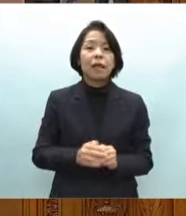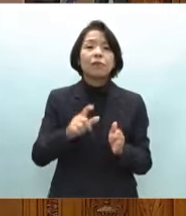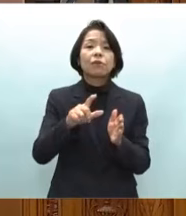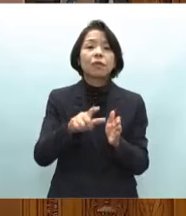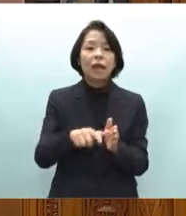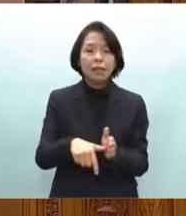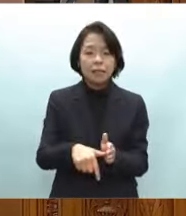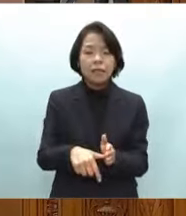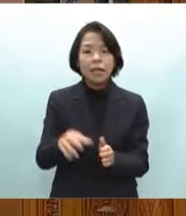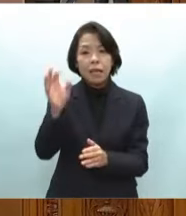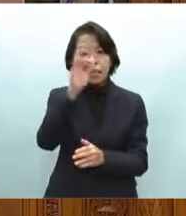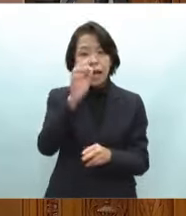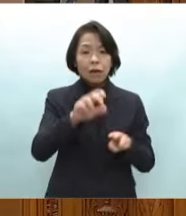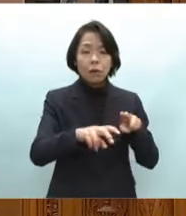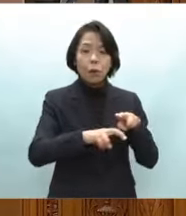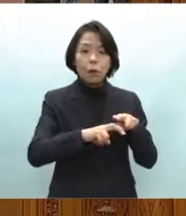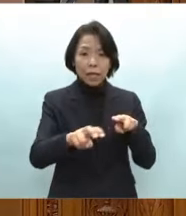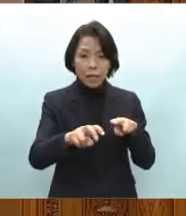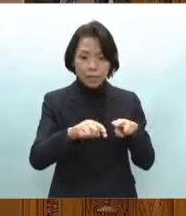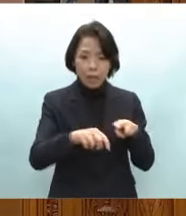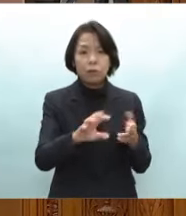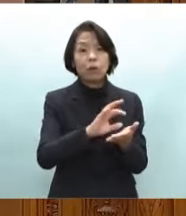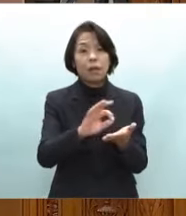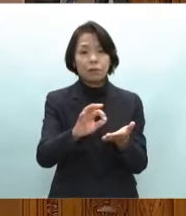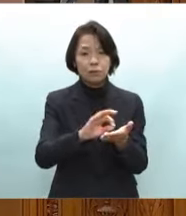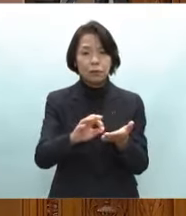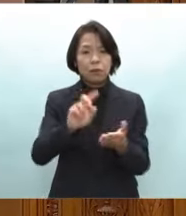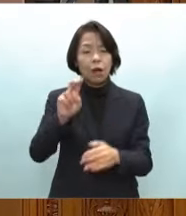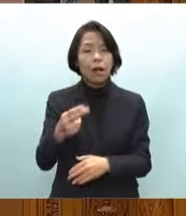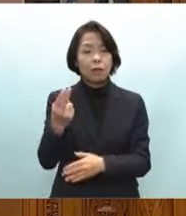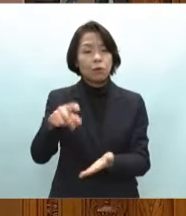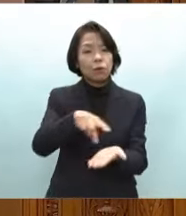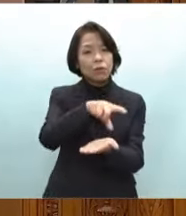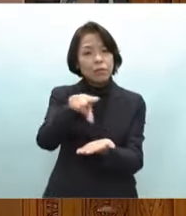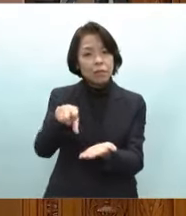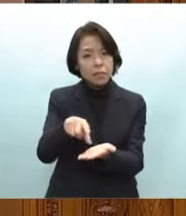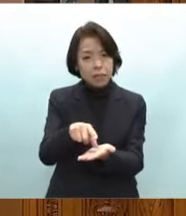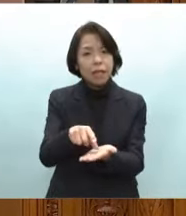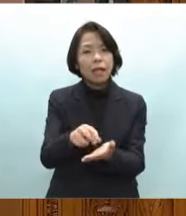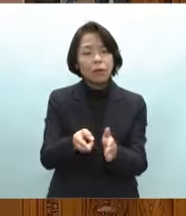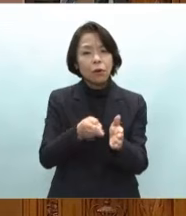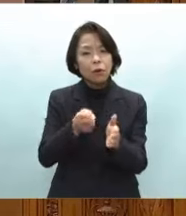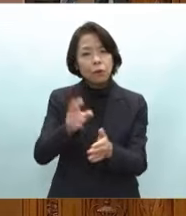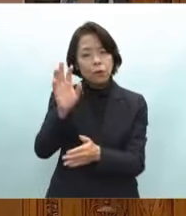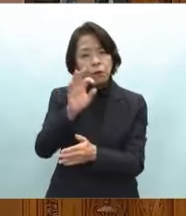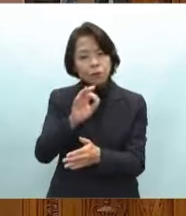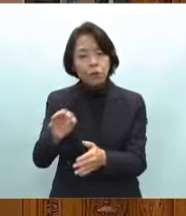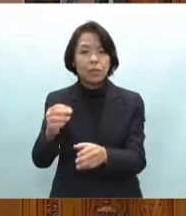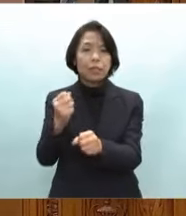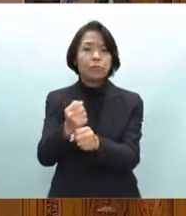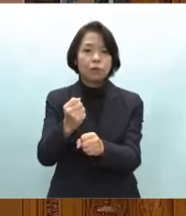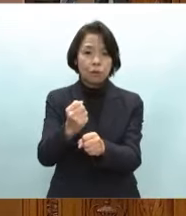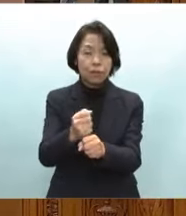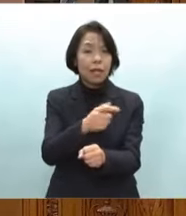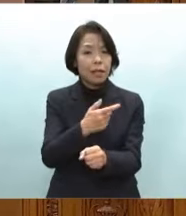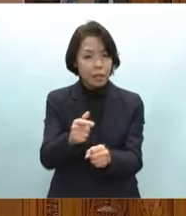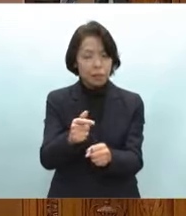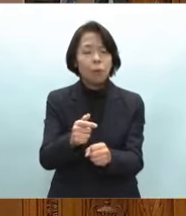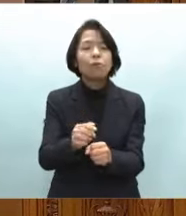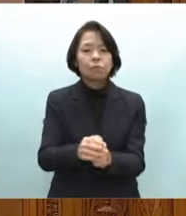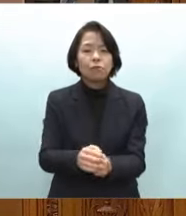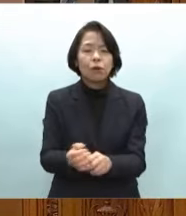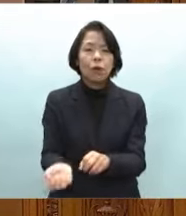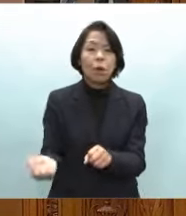観光列車の活用や野党地域への旅行商品造成は復興の象